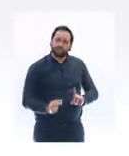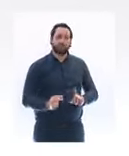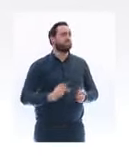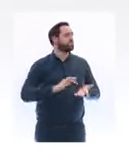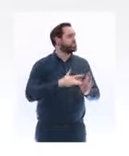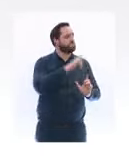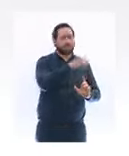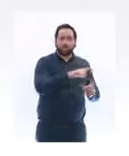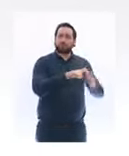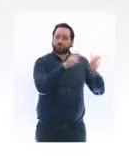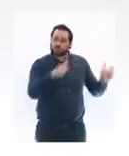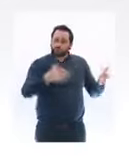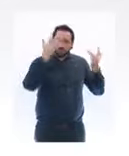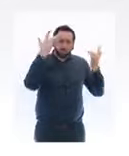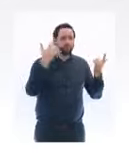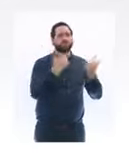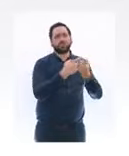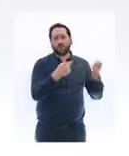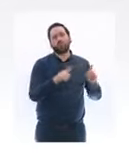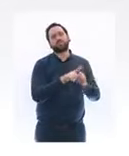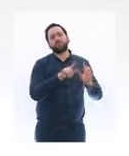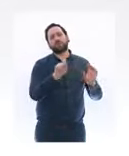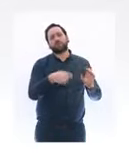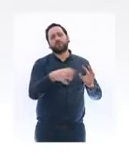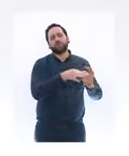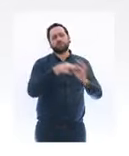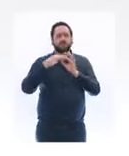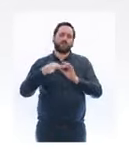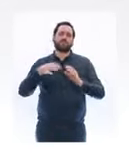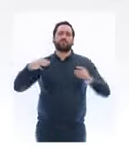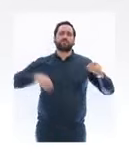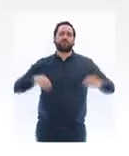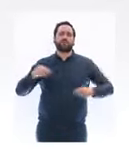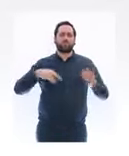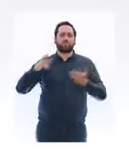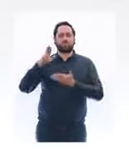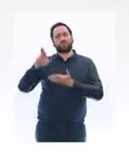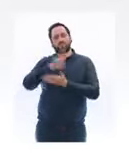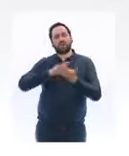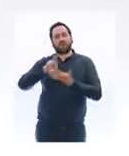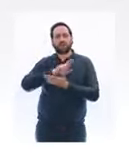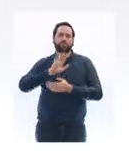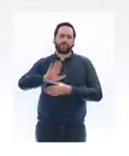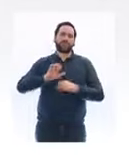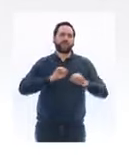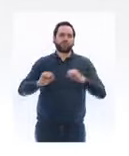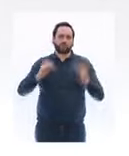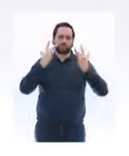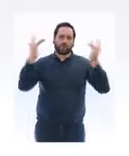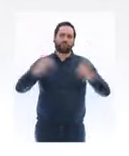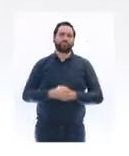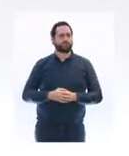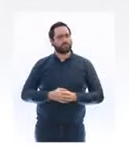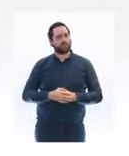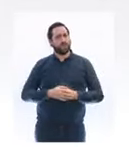avec les directions régionales de l'action culturelle. L'État sera au rendez-vous depuis le